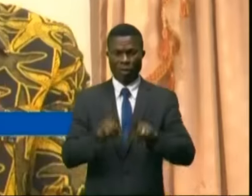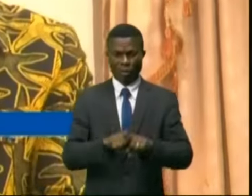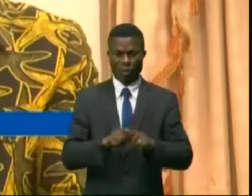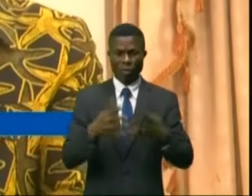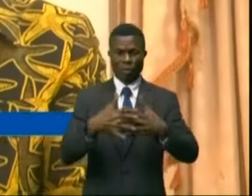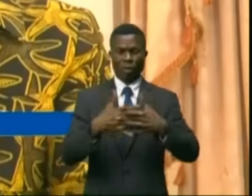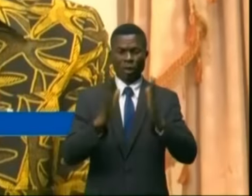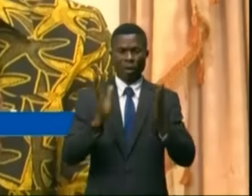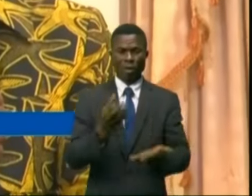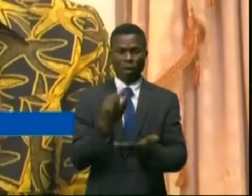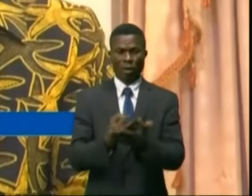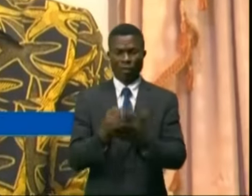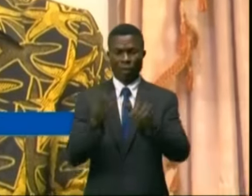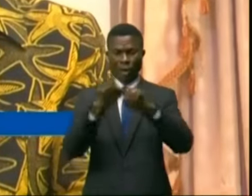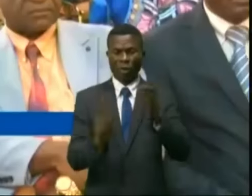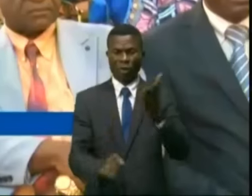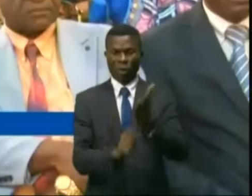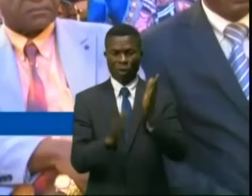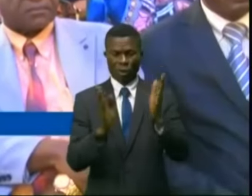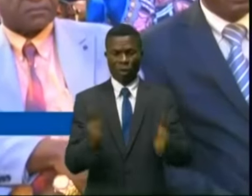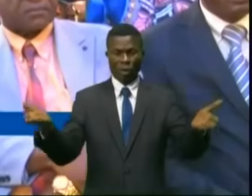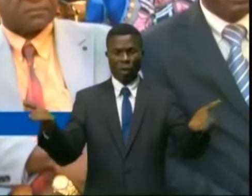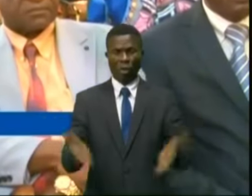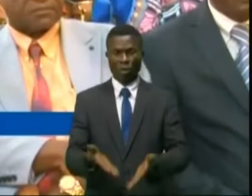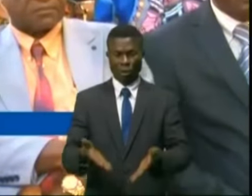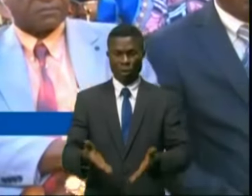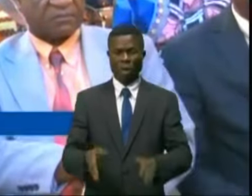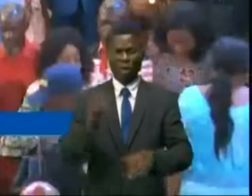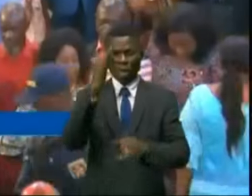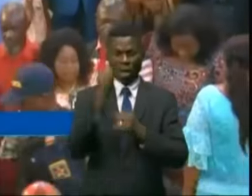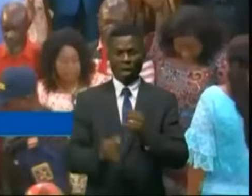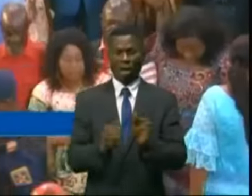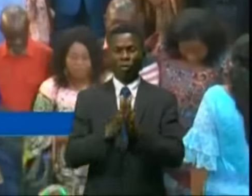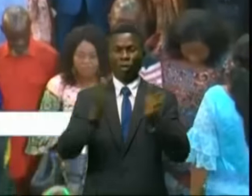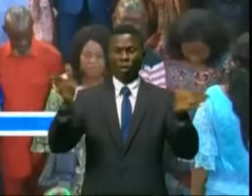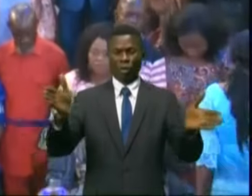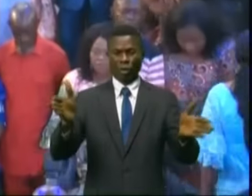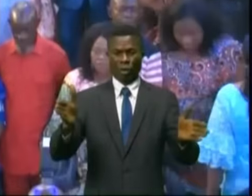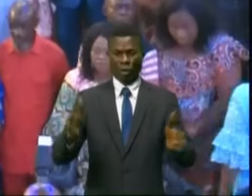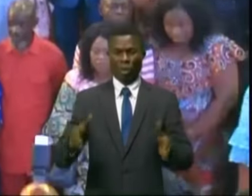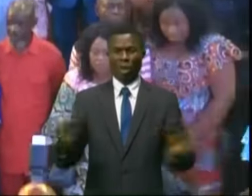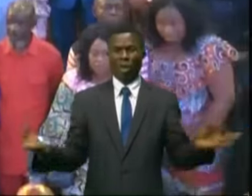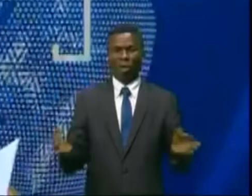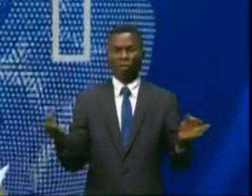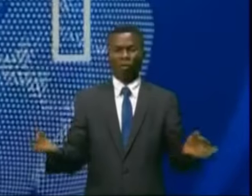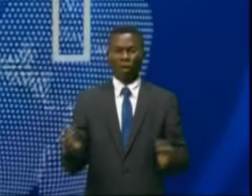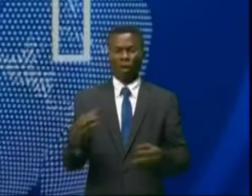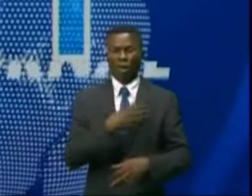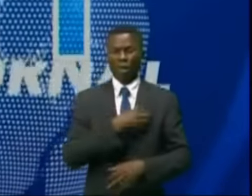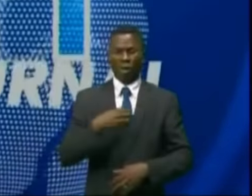partenaires financiers et techniques ont participé à la clôture solennelle de ces activités.